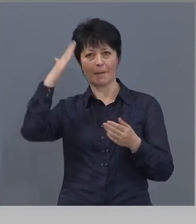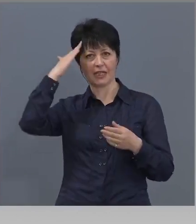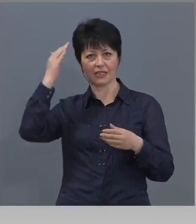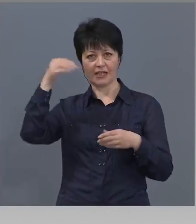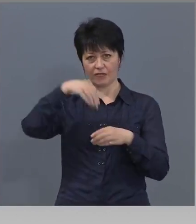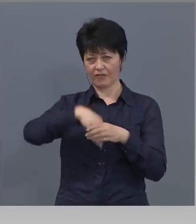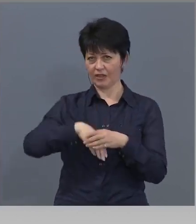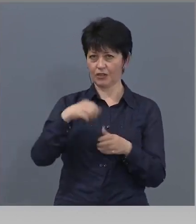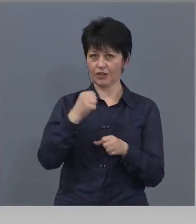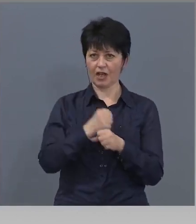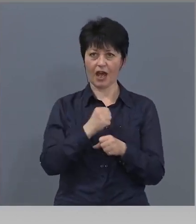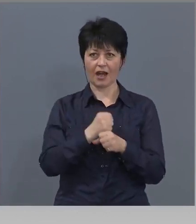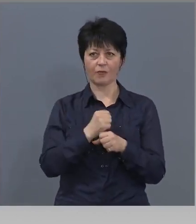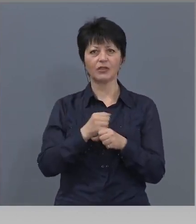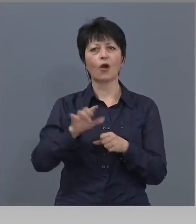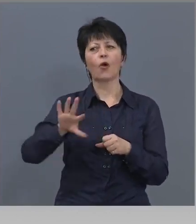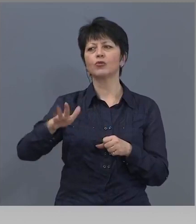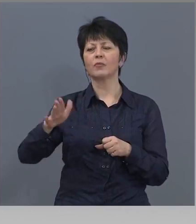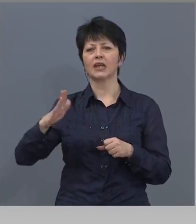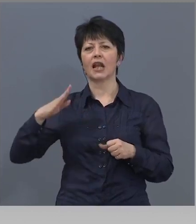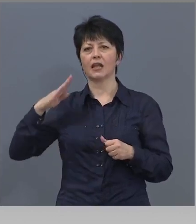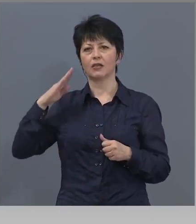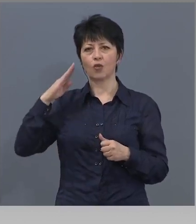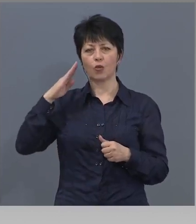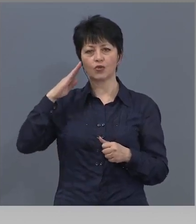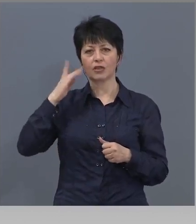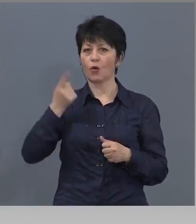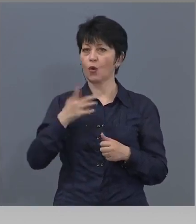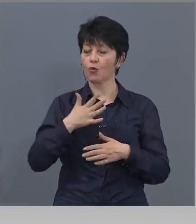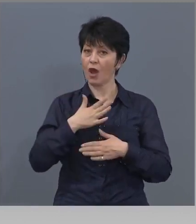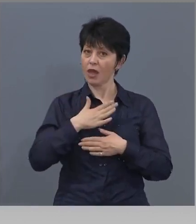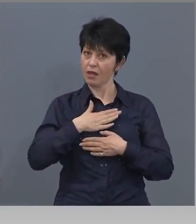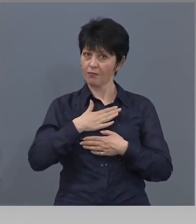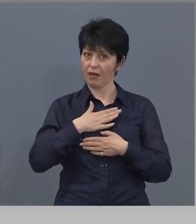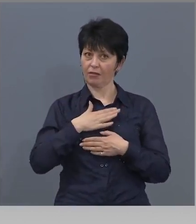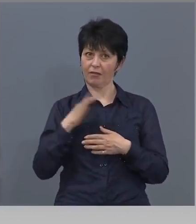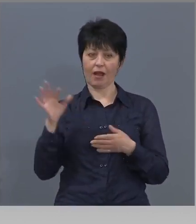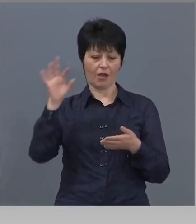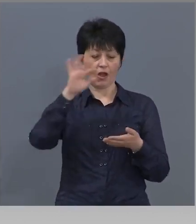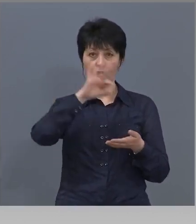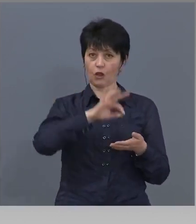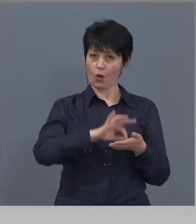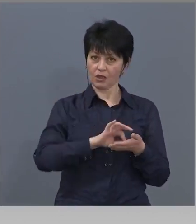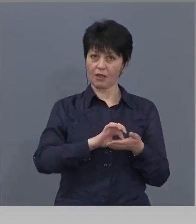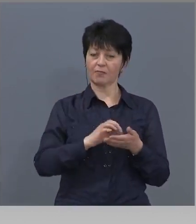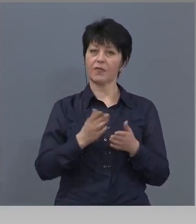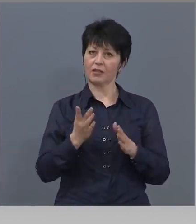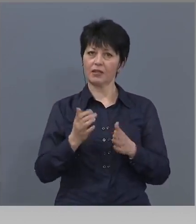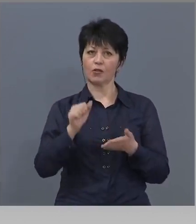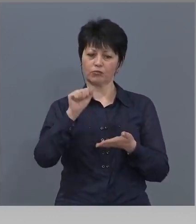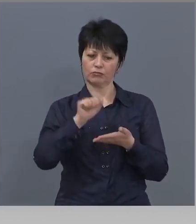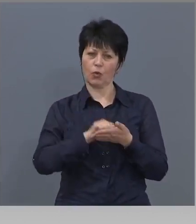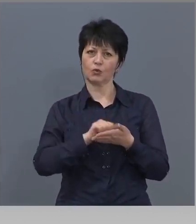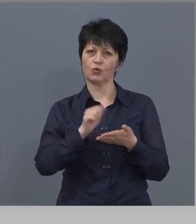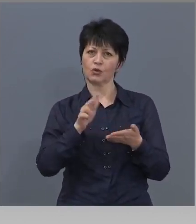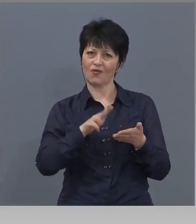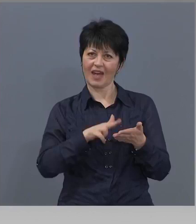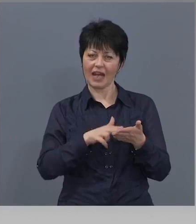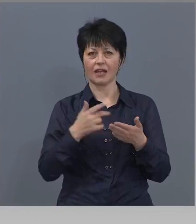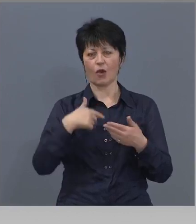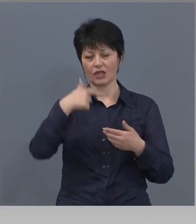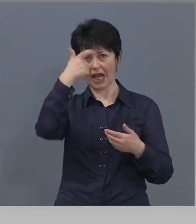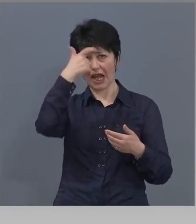работи, от определени служители, които имат достъп и удостоверение за работа с лични данни.